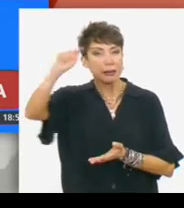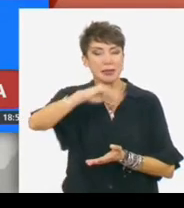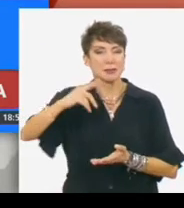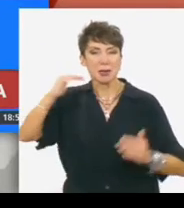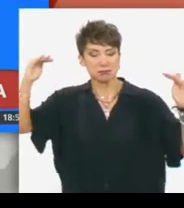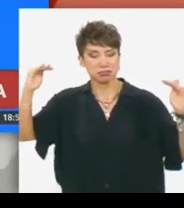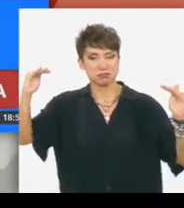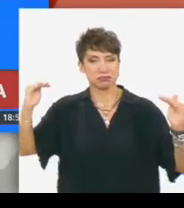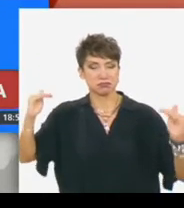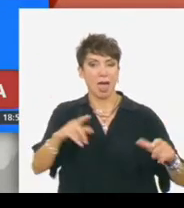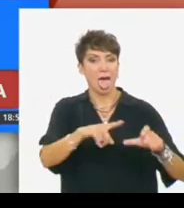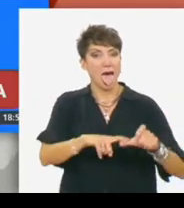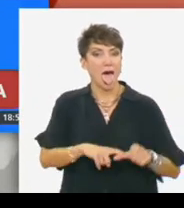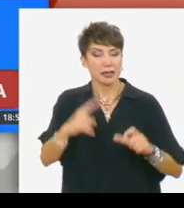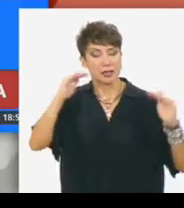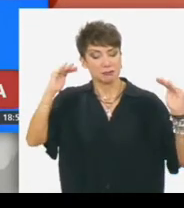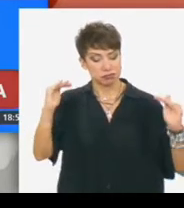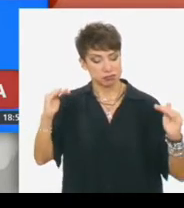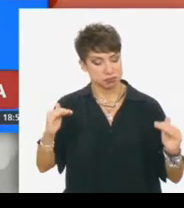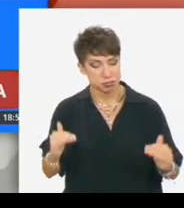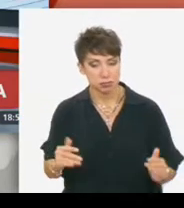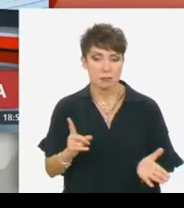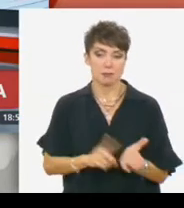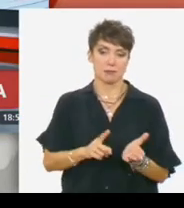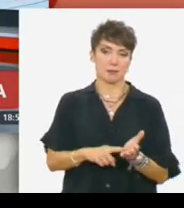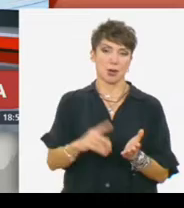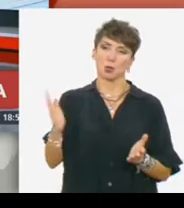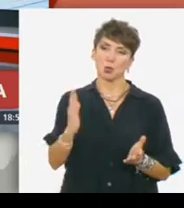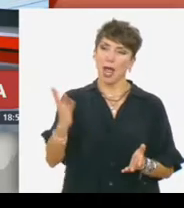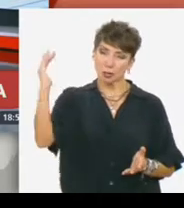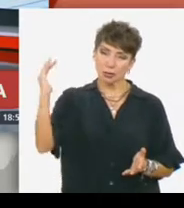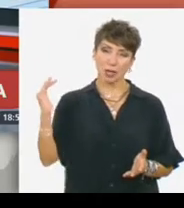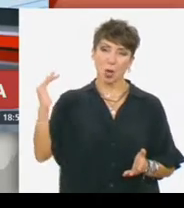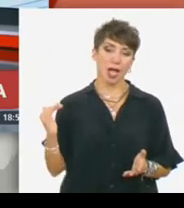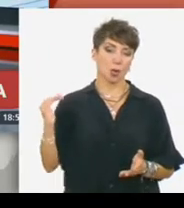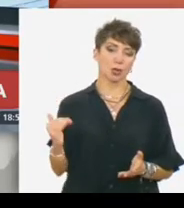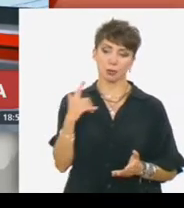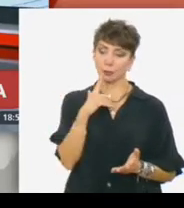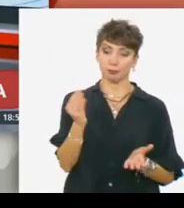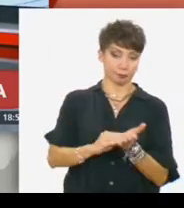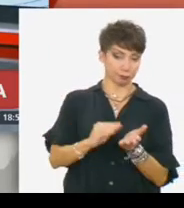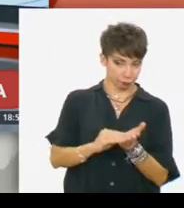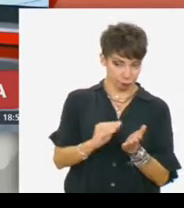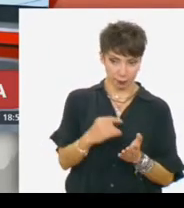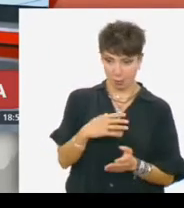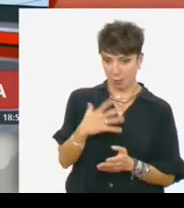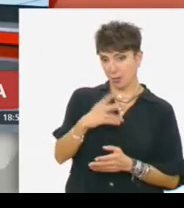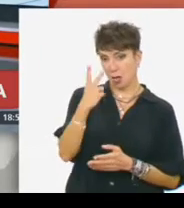γίνει και αυτό που θέλει η κυβέρνηση, δηλαδή η αριθή μου που σας έδειξε νωρίτερα ο πληθωρισμός να πάει τουλάχιστον λίγο παράδειο. Και έχουμε να δούμε και κάτι άλλο βεβαίως. Όταν